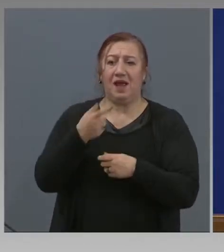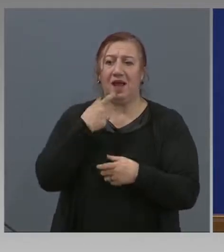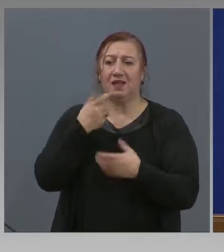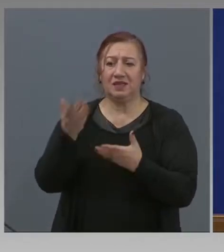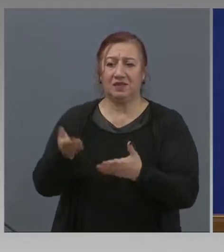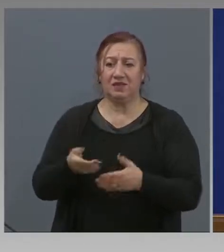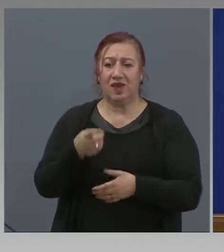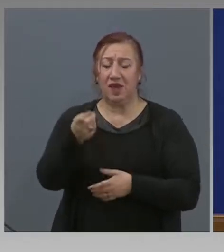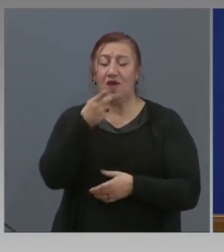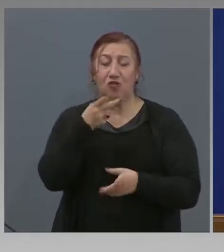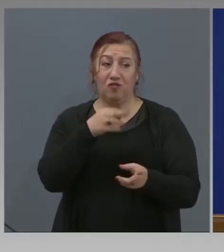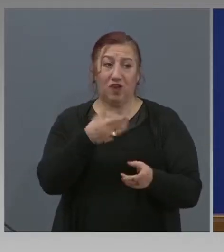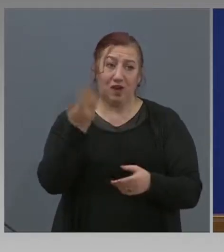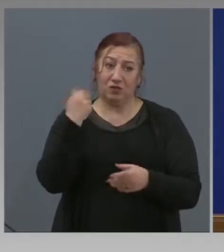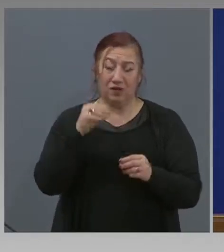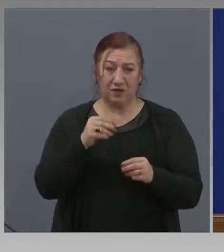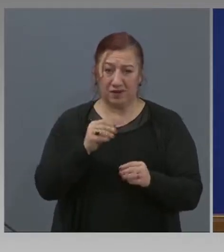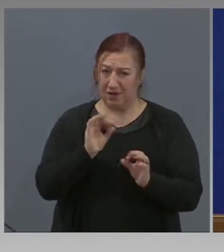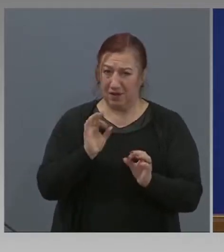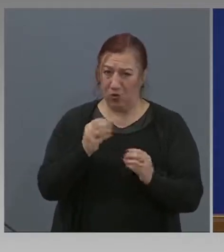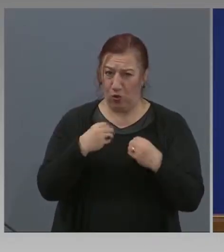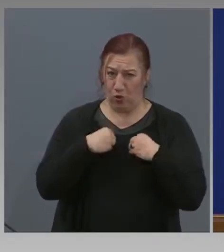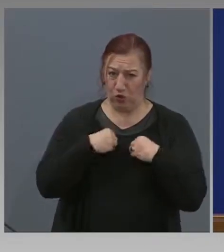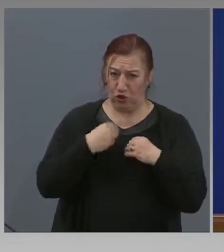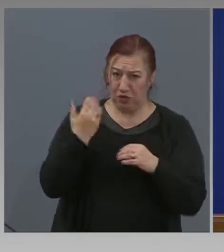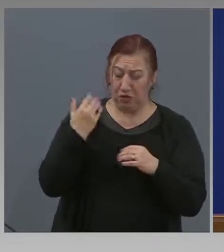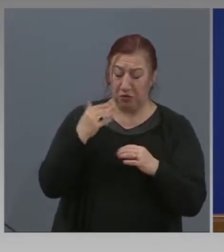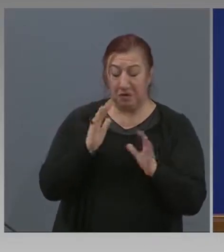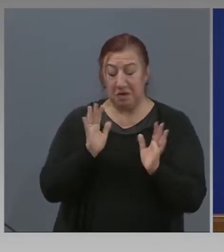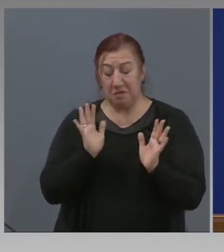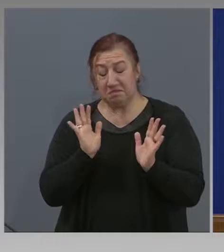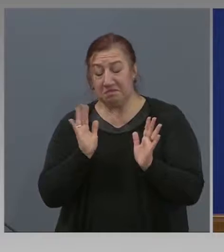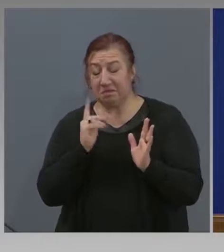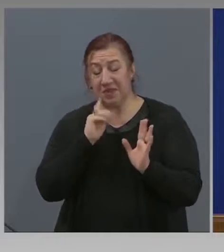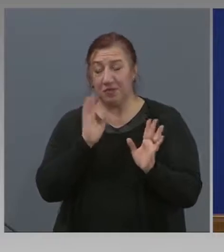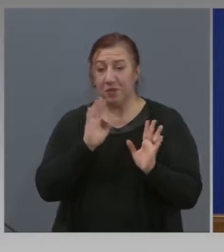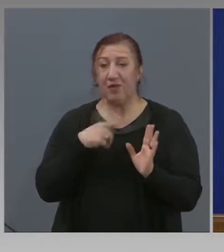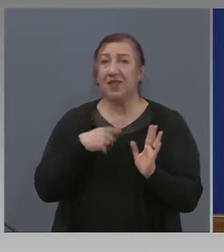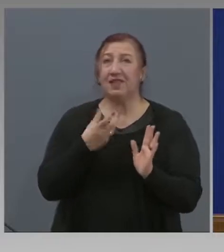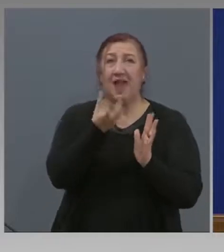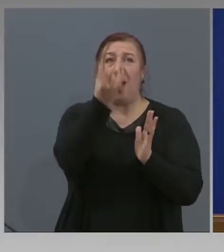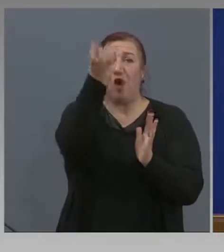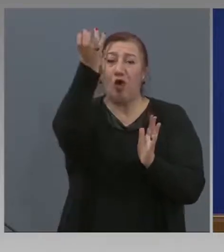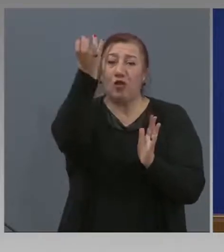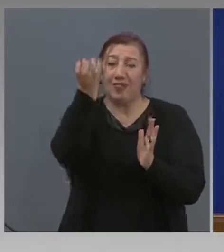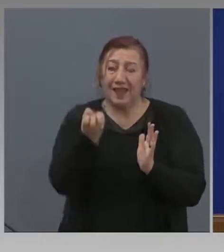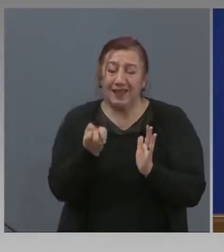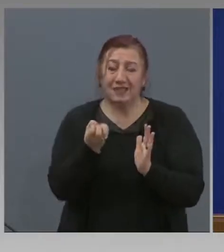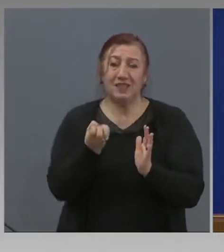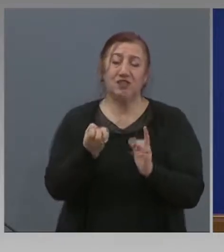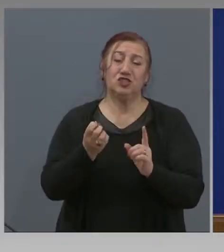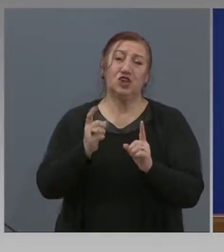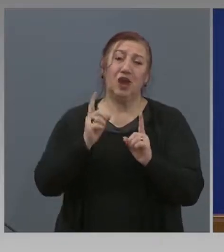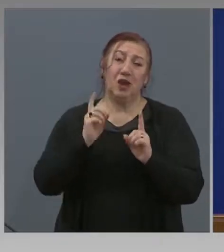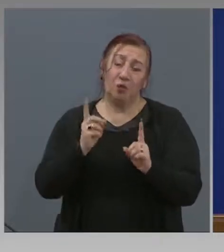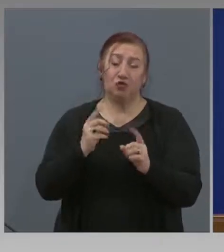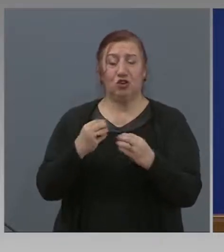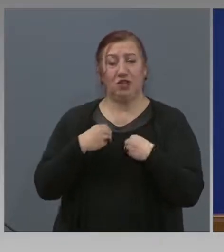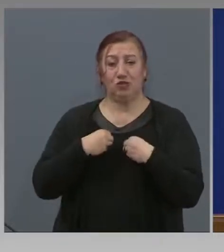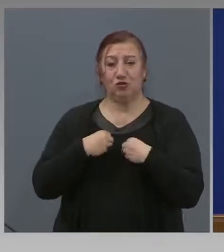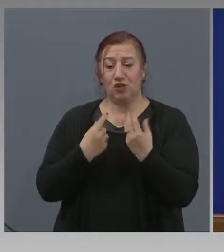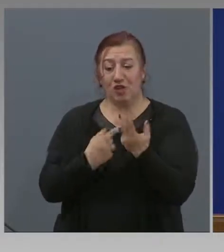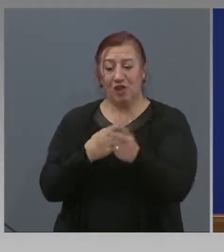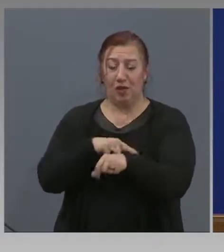Има обучените. Дали? Ами, Дела, откъснеш плода. Мисля, че може да се обучим за